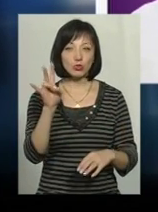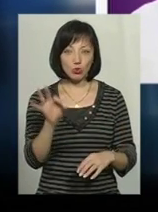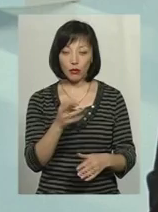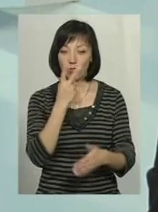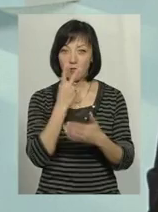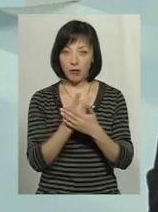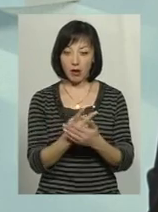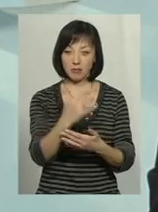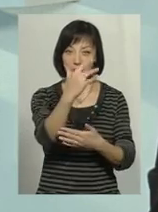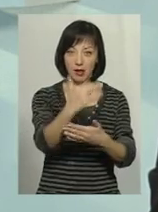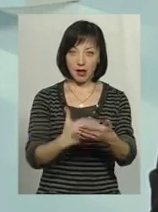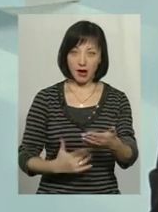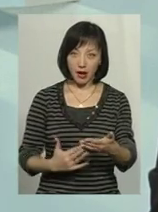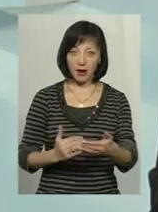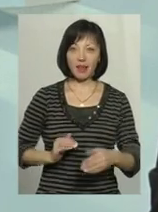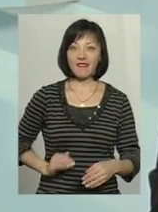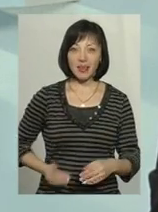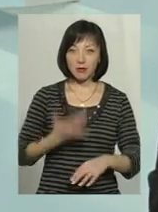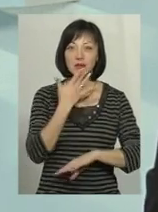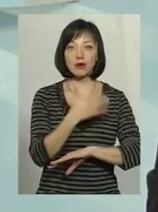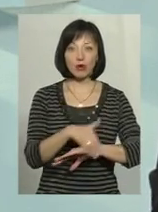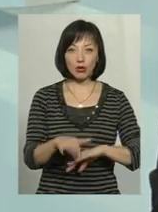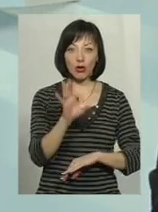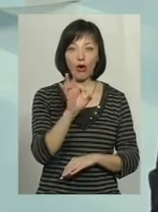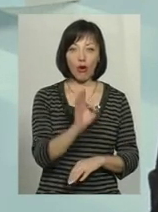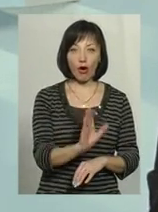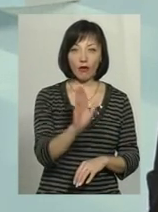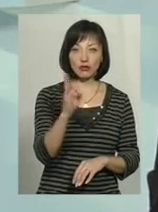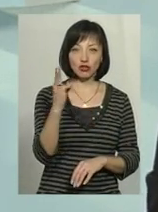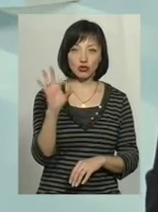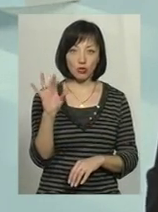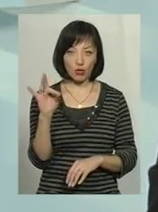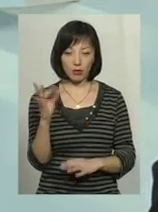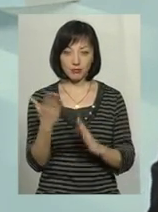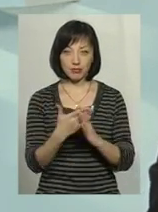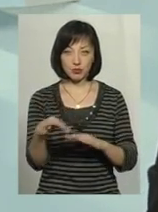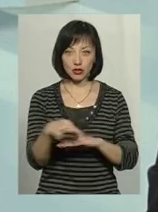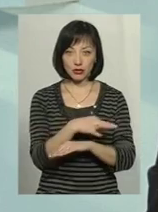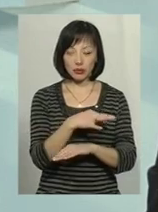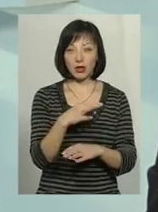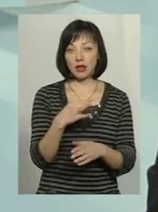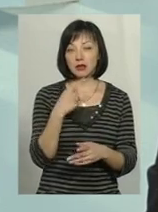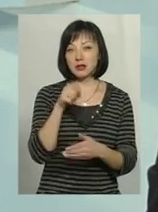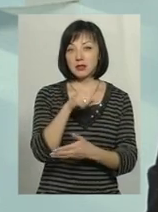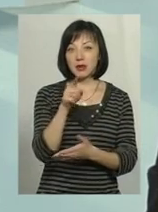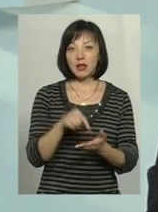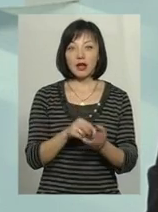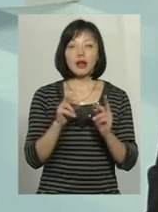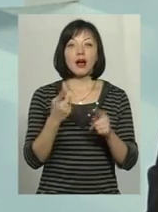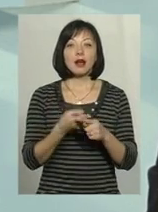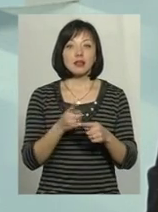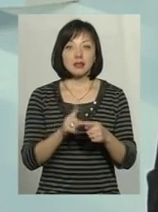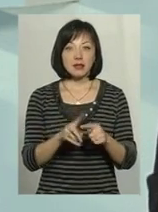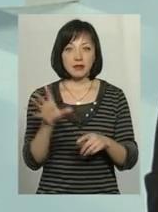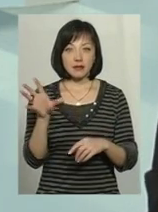в його переліку офшорні компанії, якими володіє він з дружиною навпіл, ну, виникає запитання, наскільки все